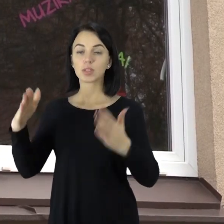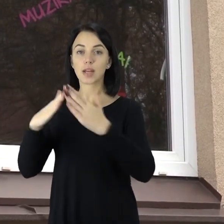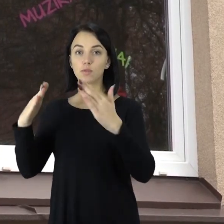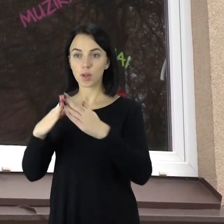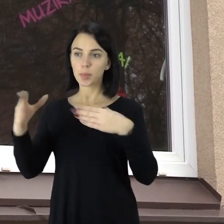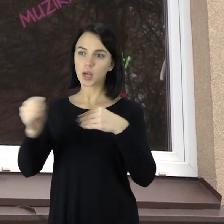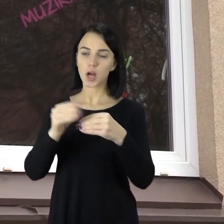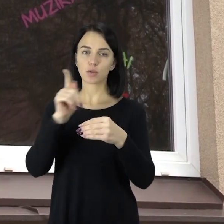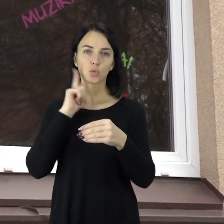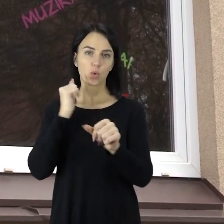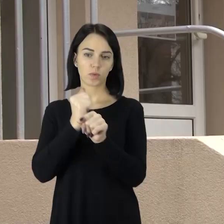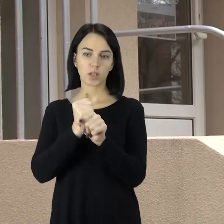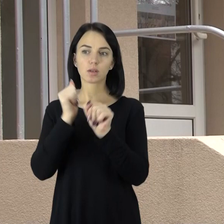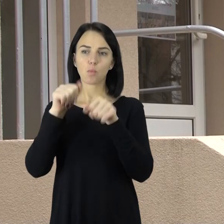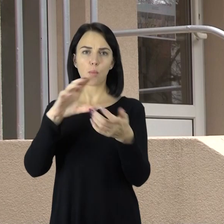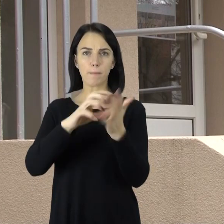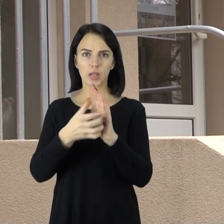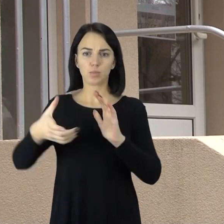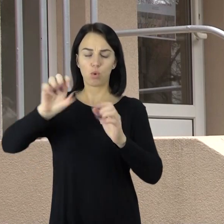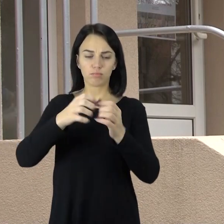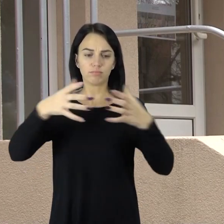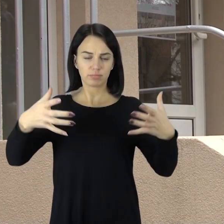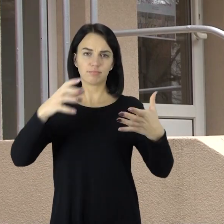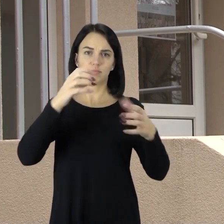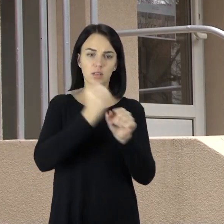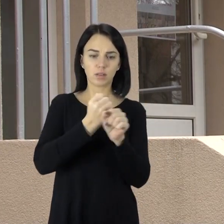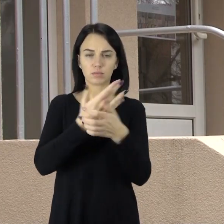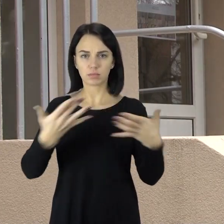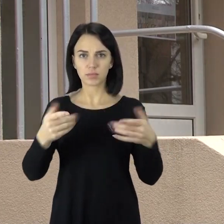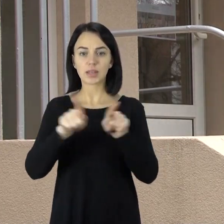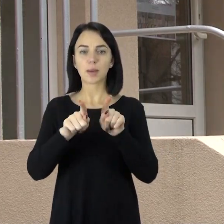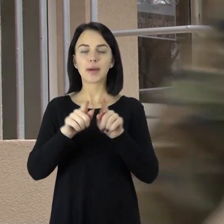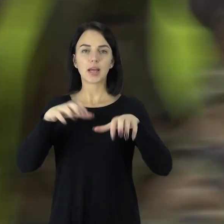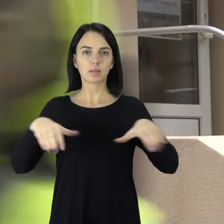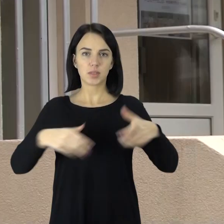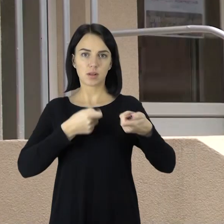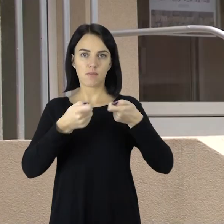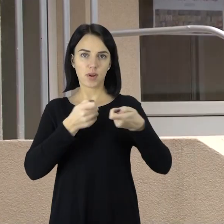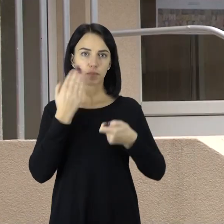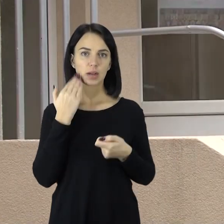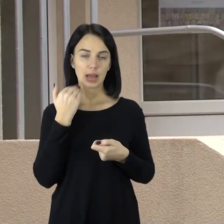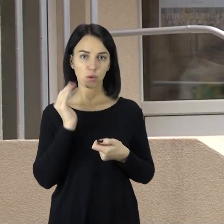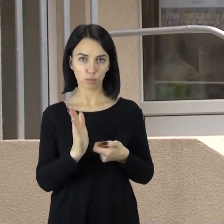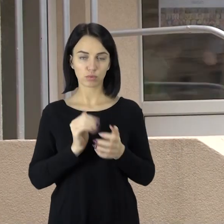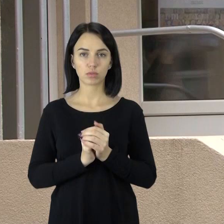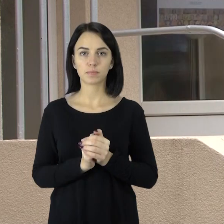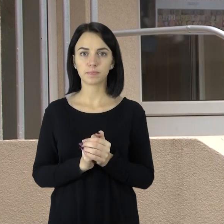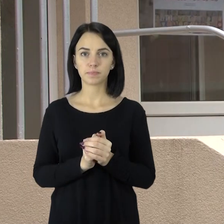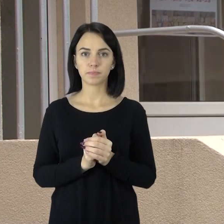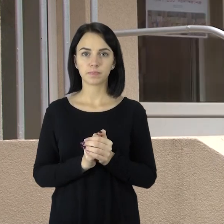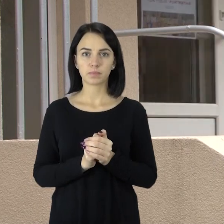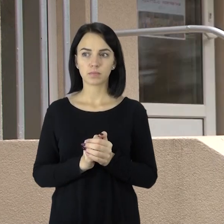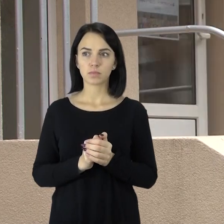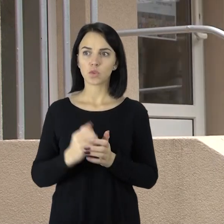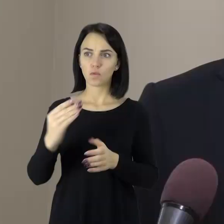patalpas toms pačioms reikmėjams. Tuo pačiu palengvės pastato administracinis valdymas. Tai yra jų funkcijos darbas su jaunimu